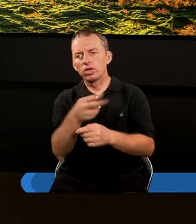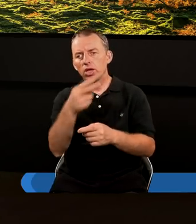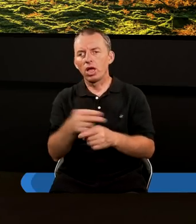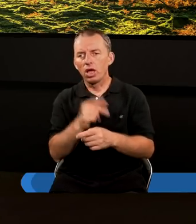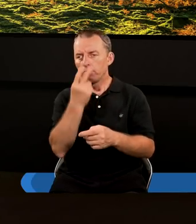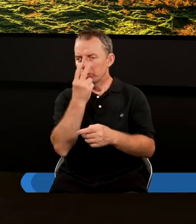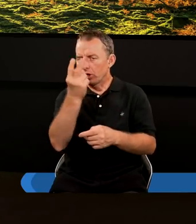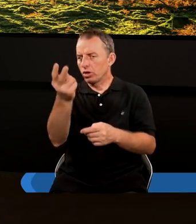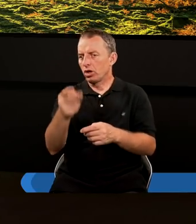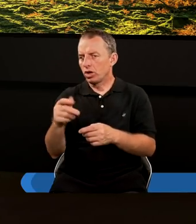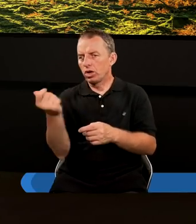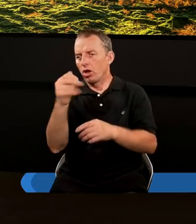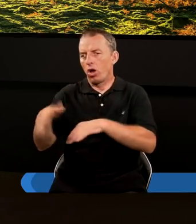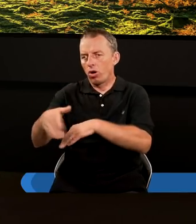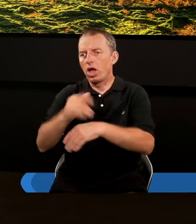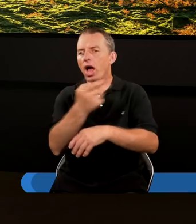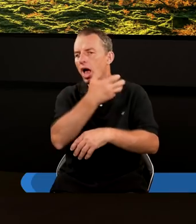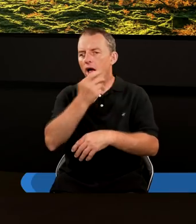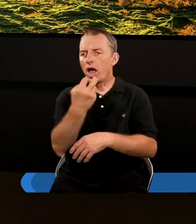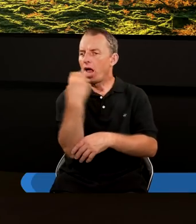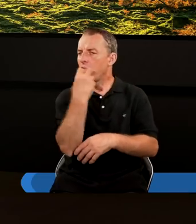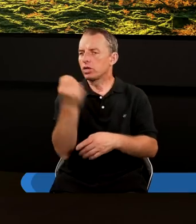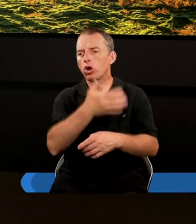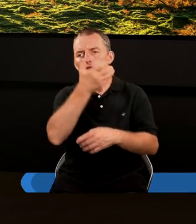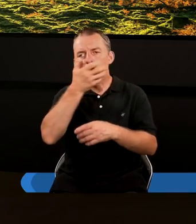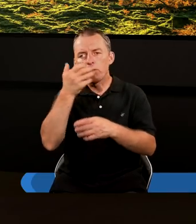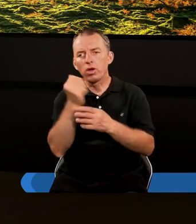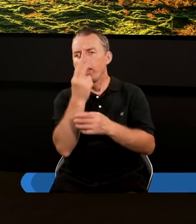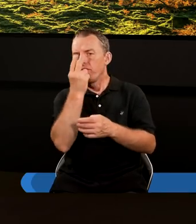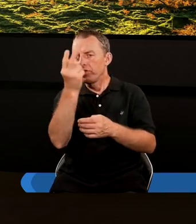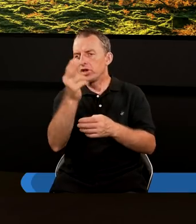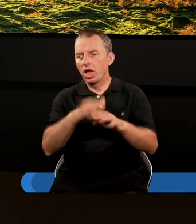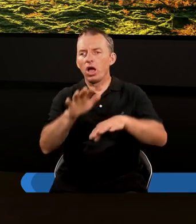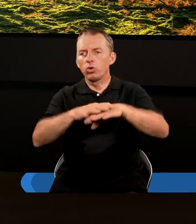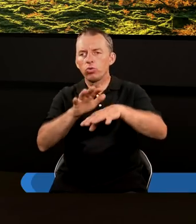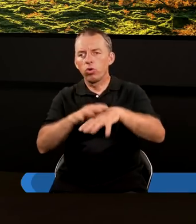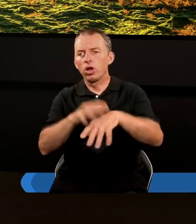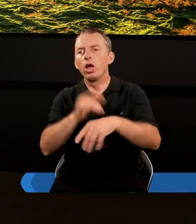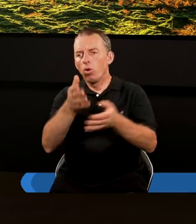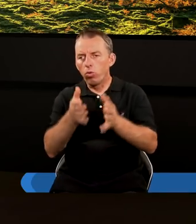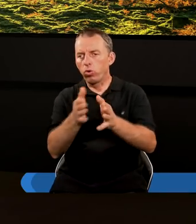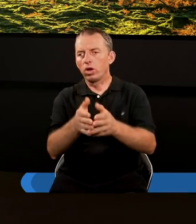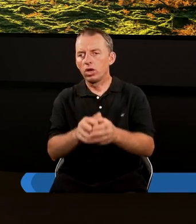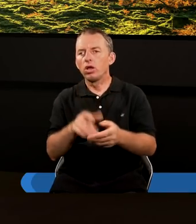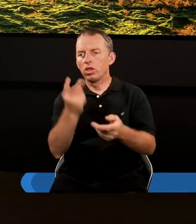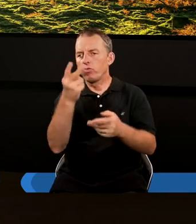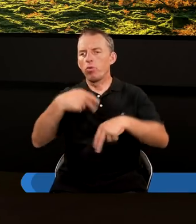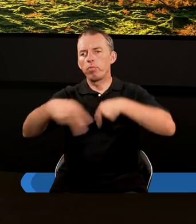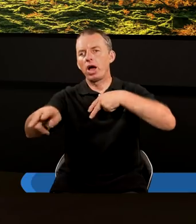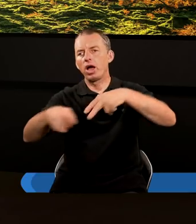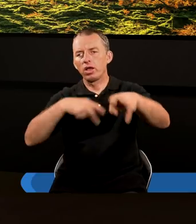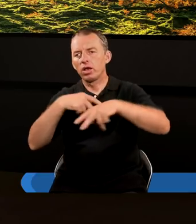przejeżdżałem obok elektrociepłowni, którą widziałem jak na dłoni, taką ulicą dwupasmową